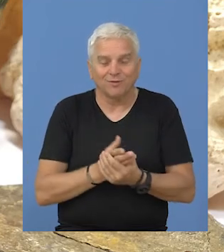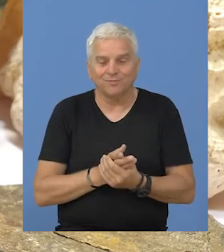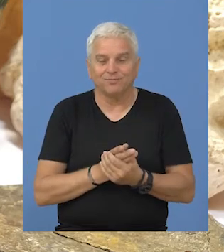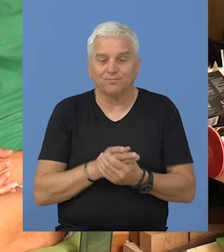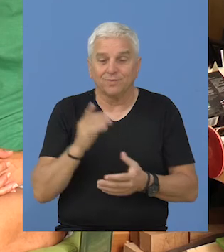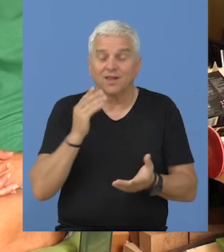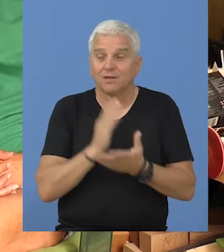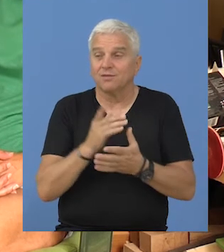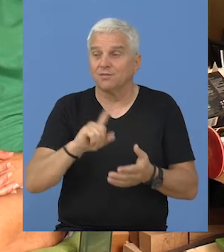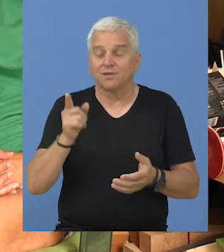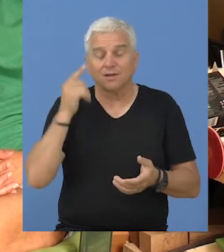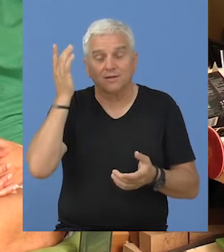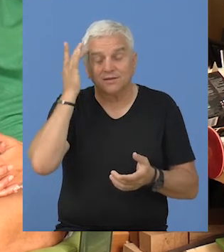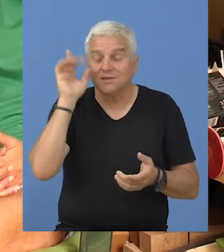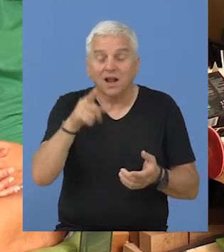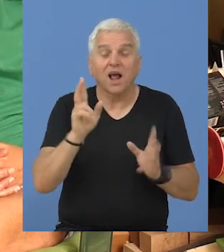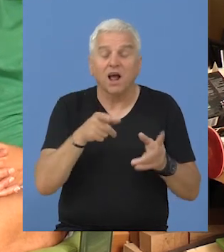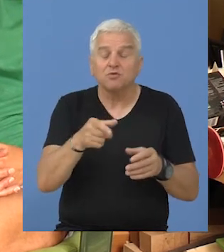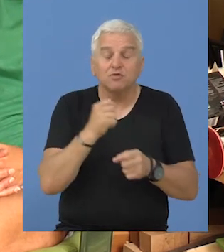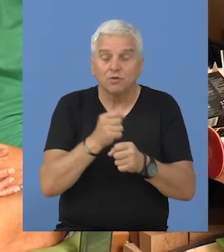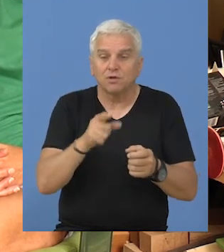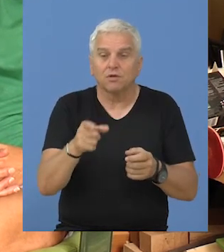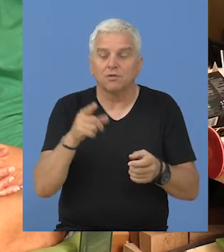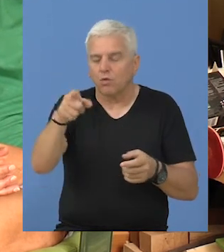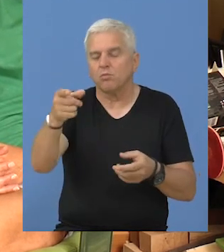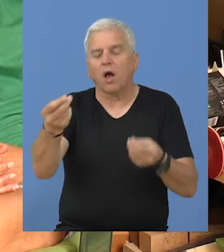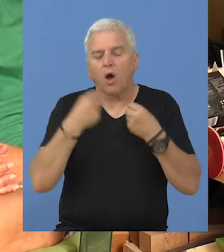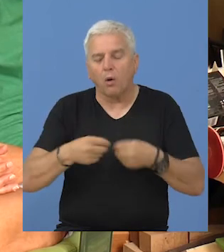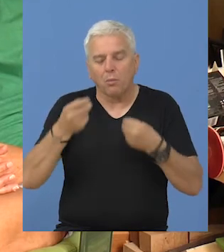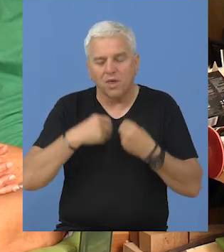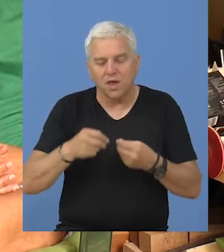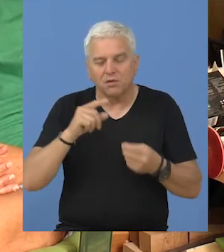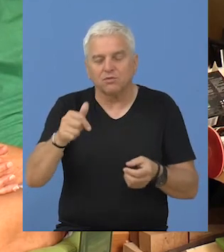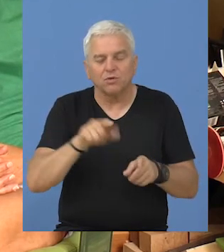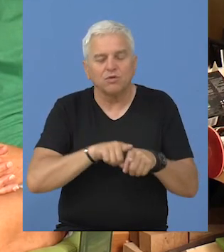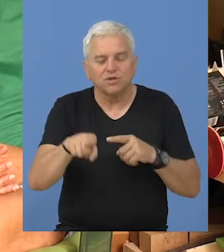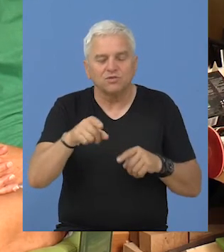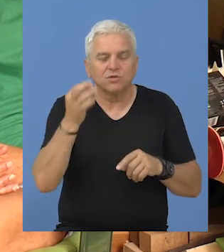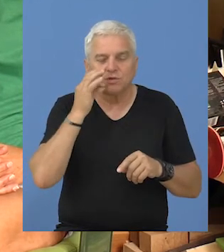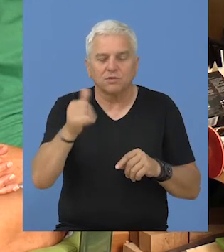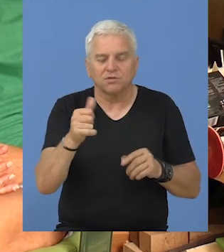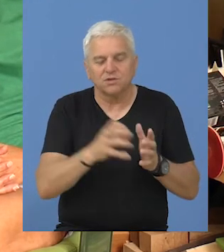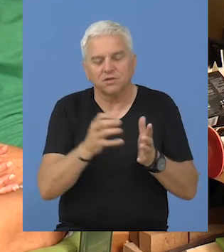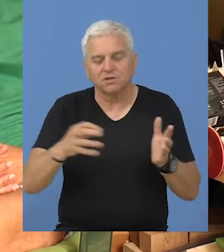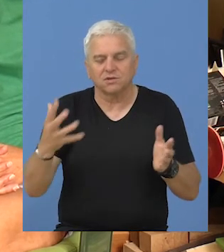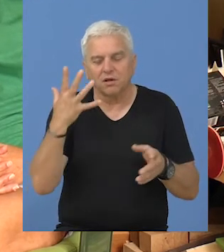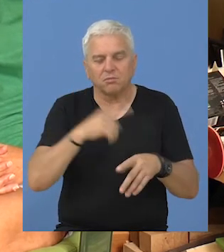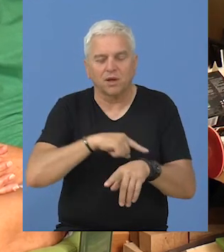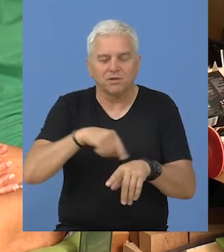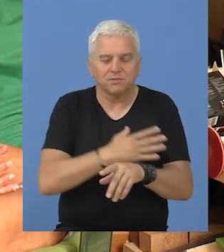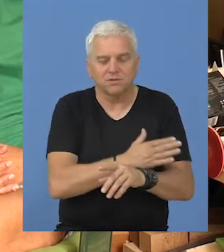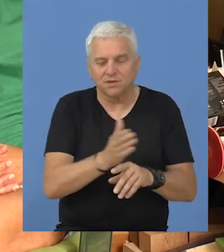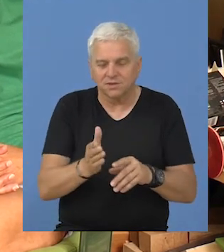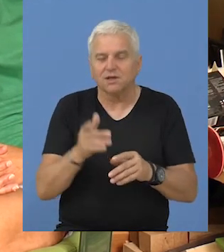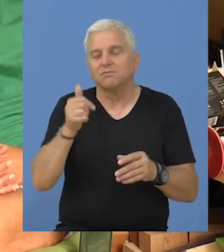obradu. Naravno, ja nisam znala kako se to radio, ali on mi je objasnio. I tog istog dana, jeste trajalo pet